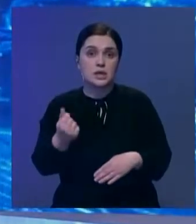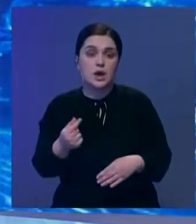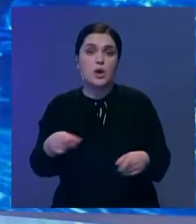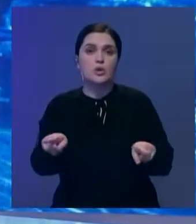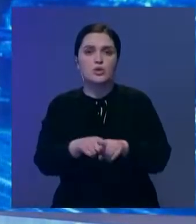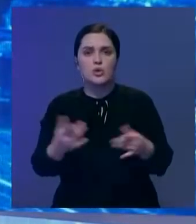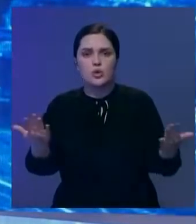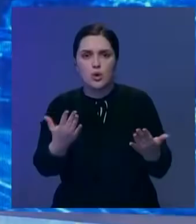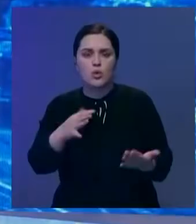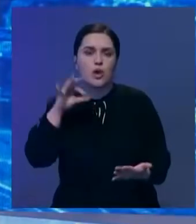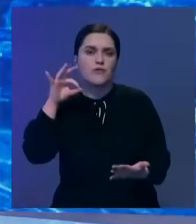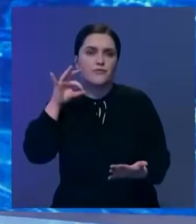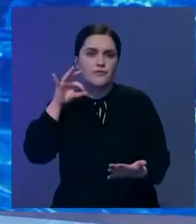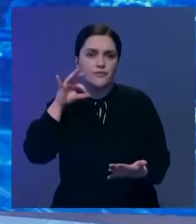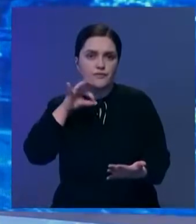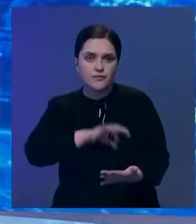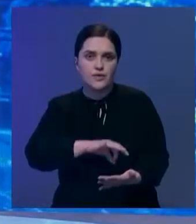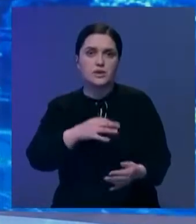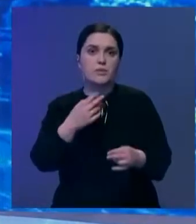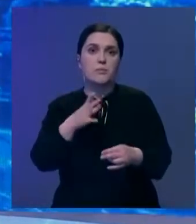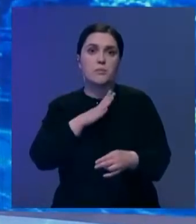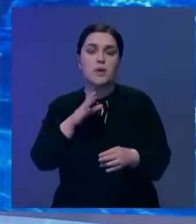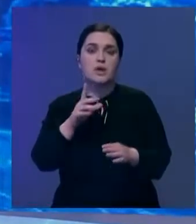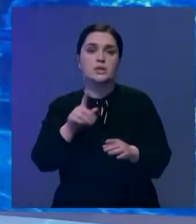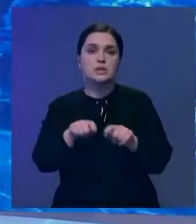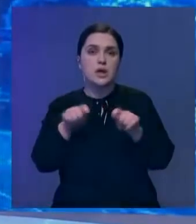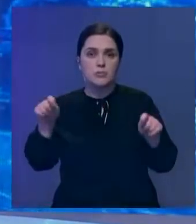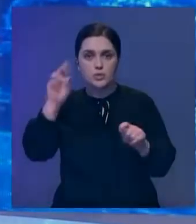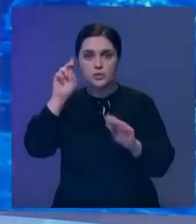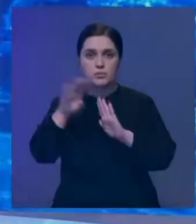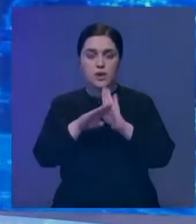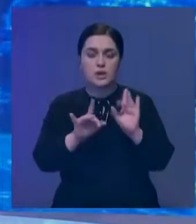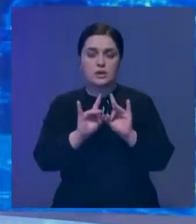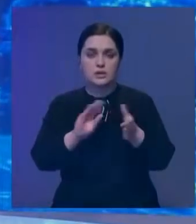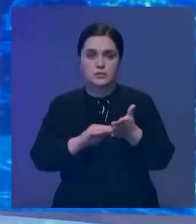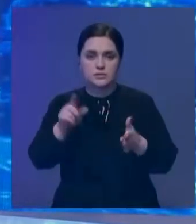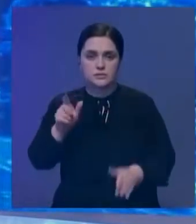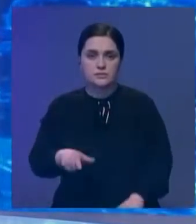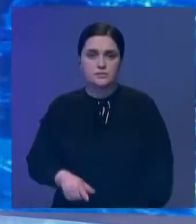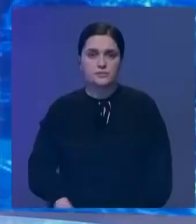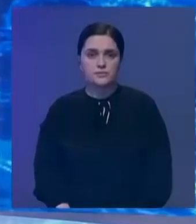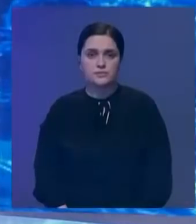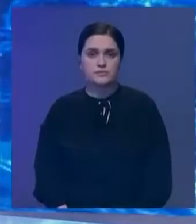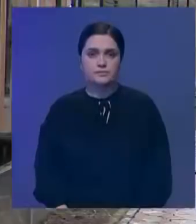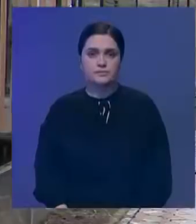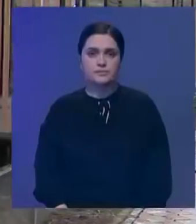эти средства, а также какой мультипликативный эффект произвел запуск госпрограммы, расскажут мои коллеги.